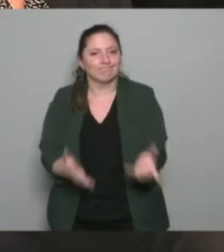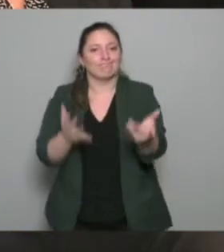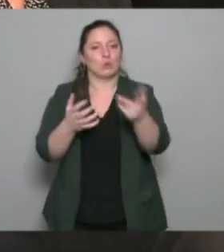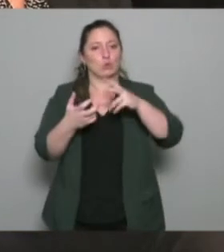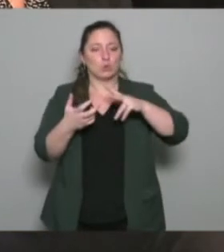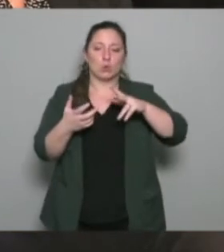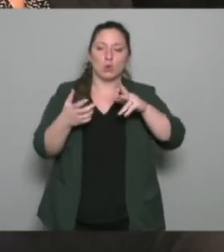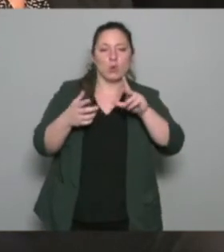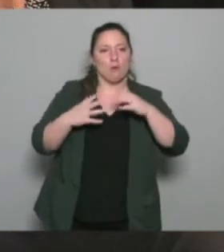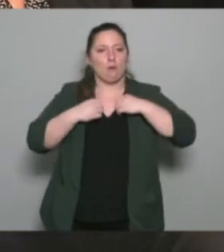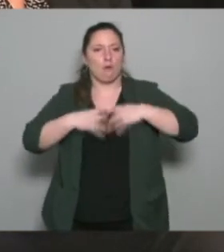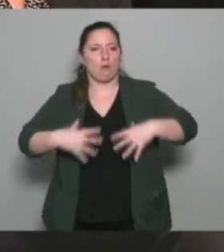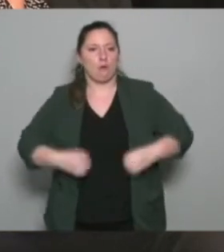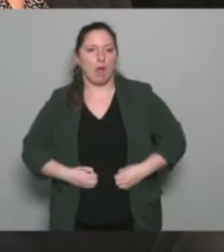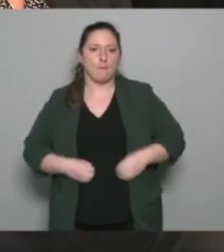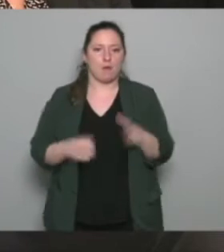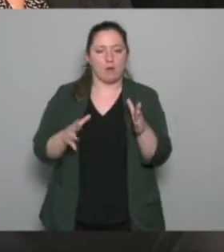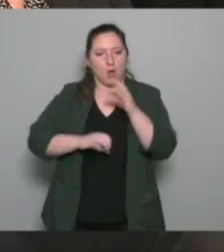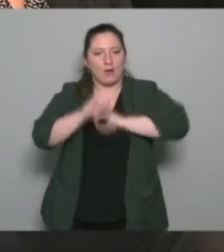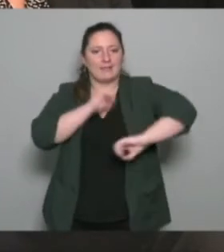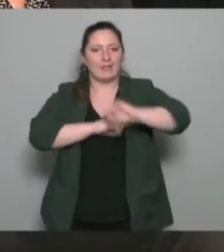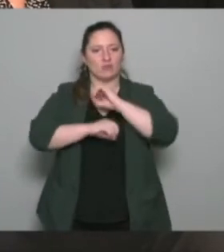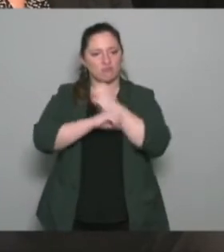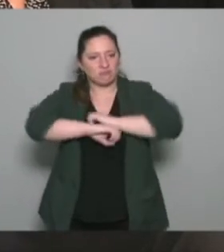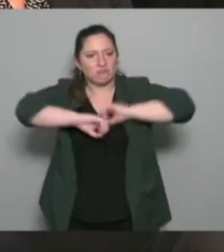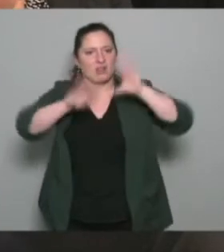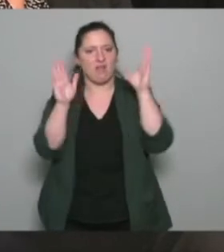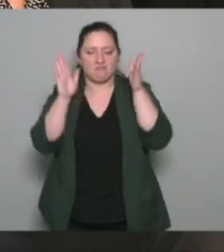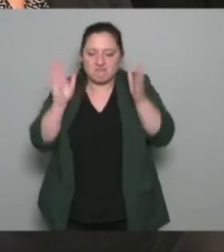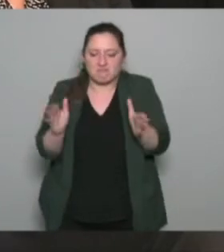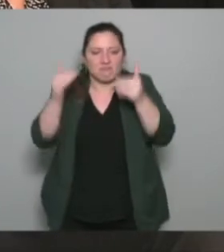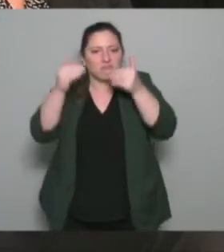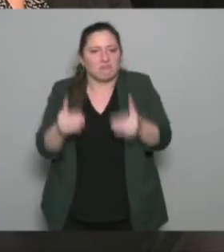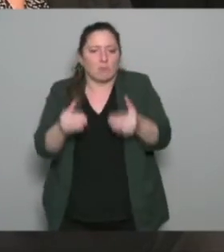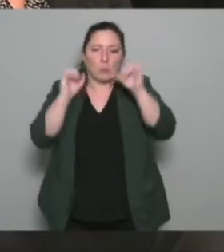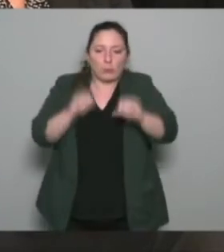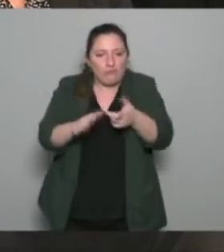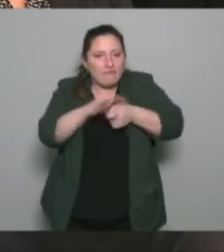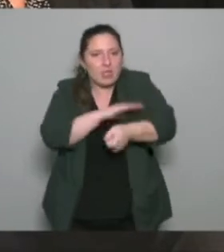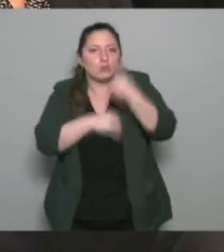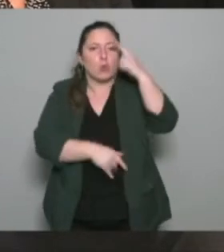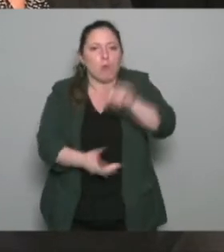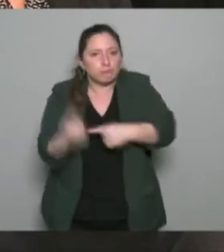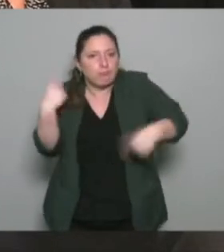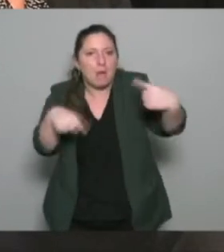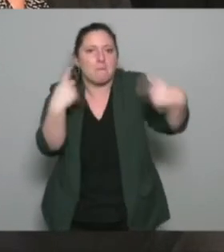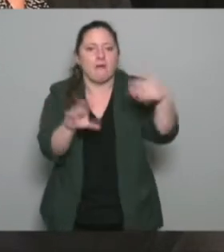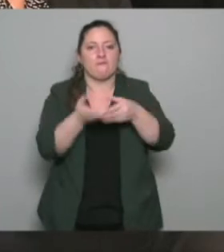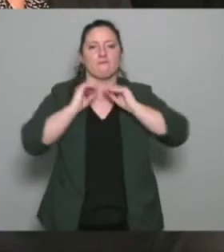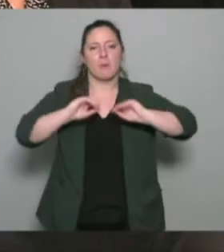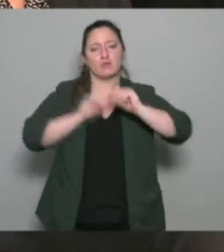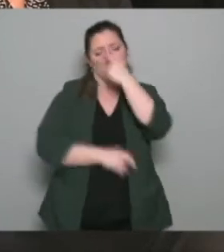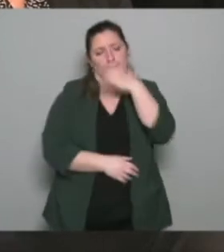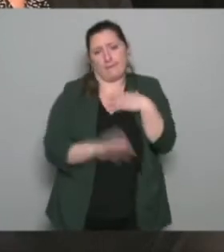si le club a la volonté de s'engager dans cette démarche je pense qu'en lien avec la ligue et la fédération il y a moyen d'y arriver